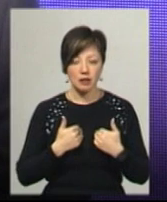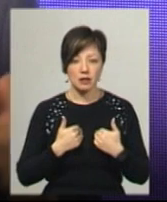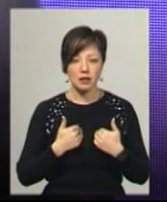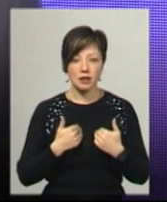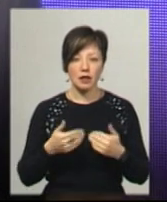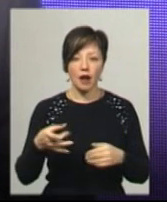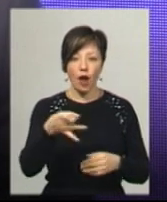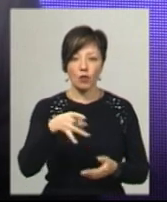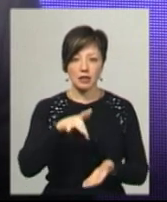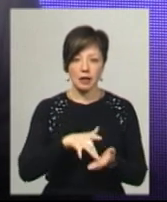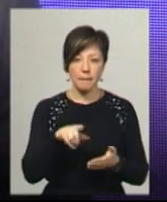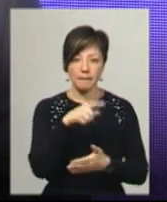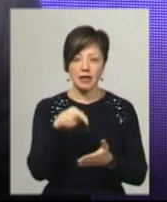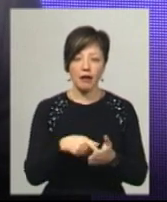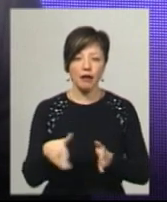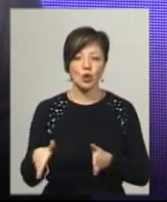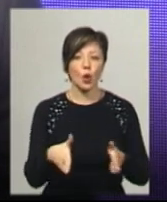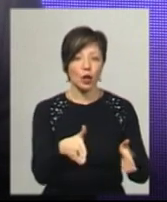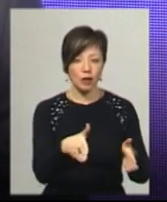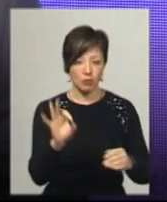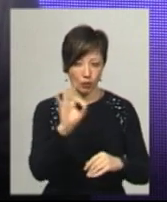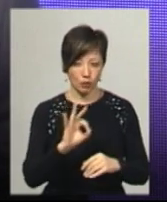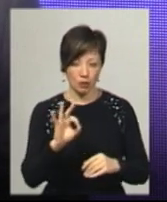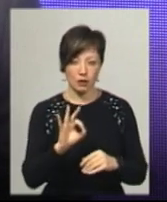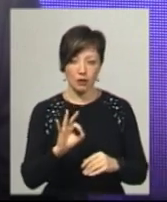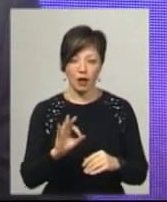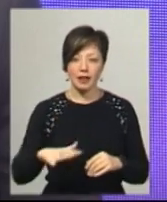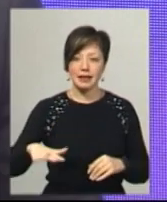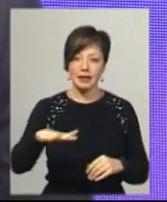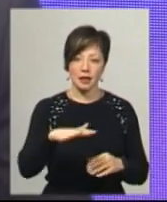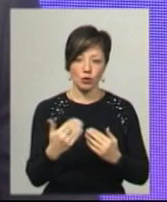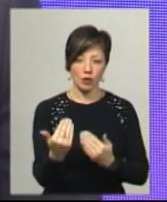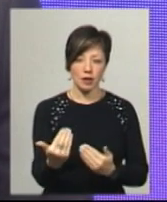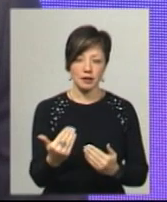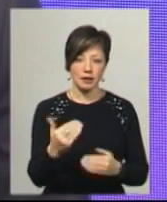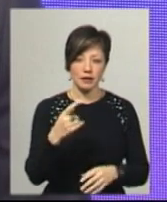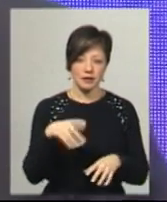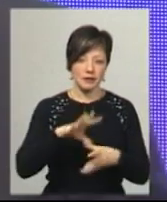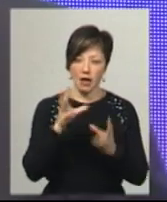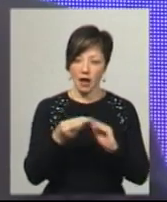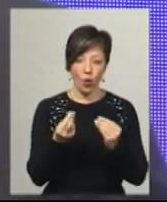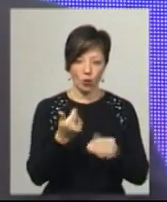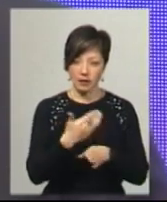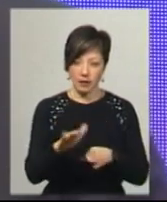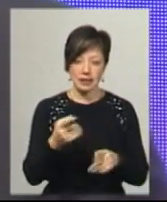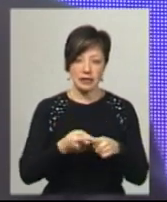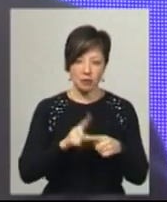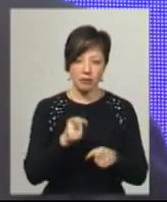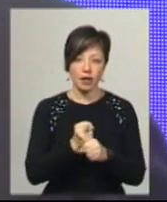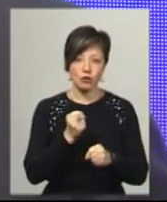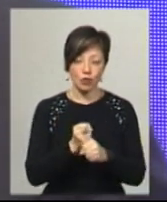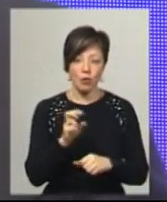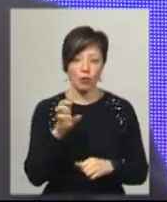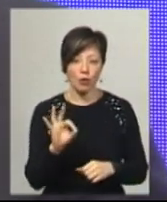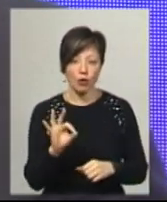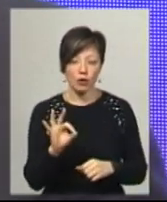є питання тих самих доріг, особливо територіальних, на які взагалі гроші не виділялися. зараз ми цей працюємо, тому що